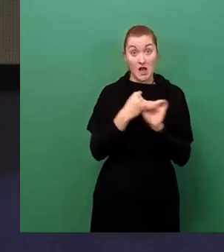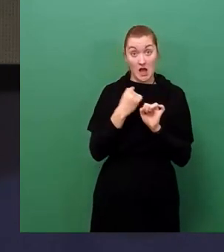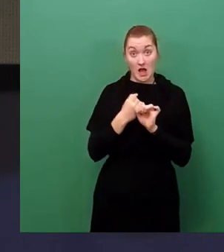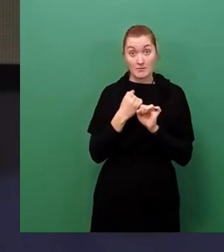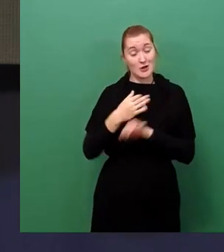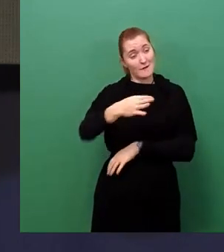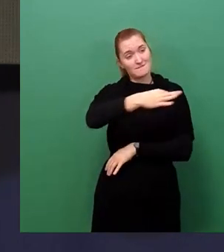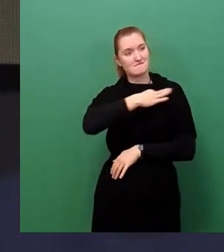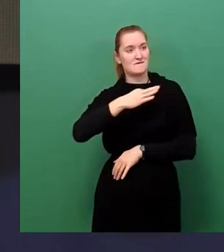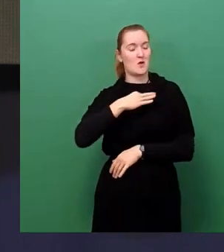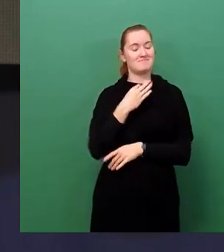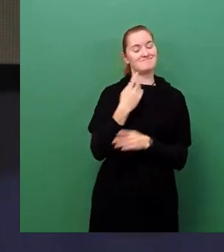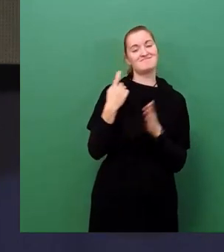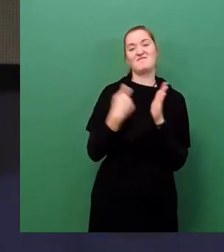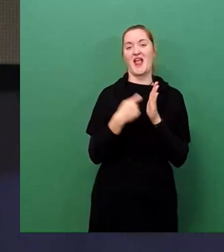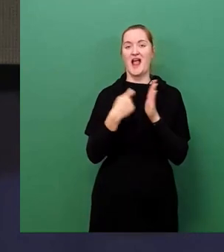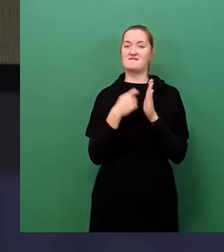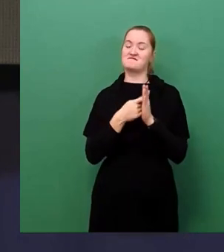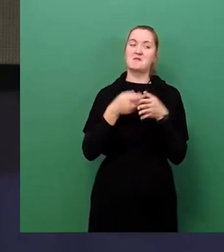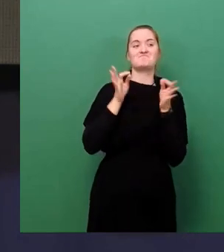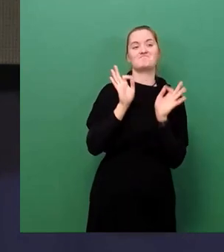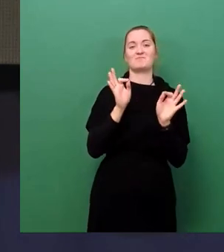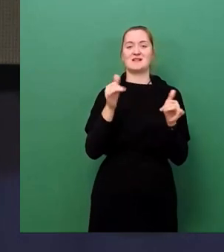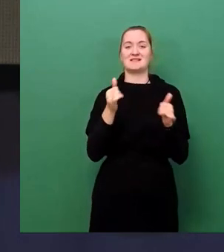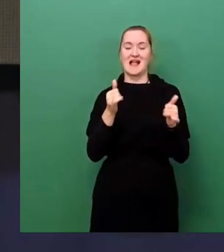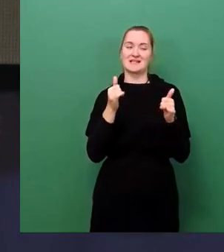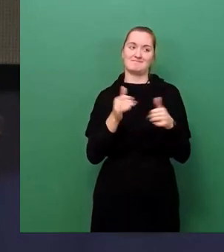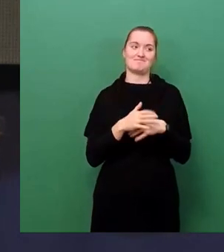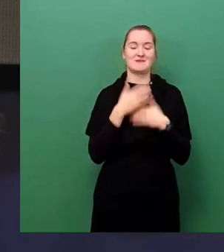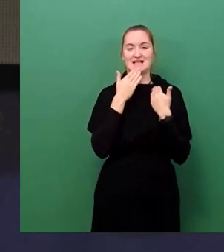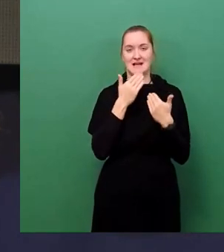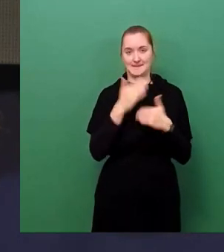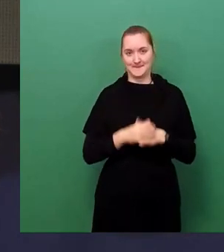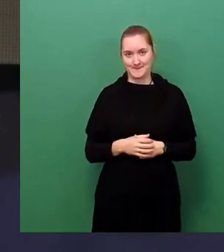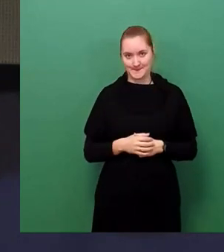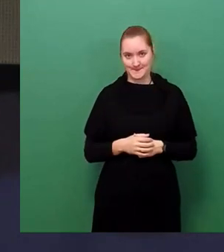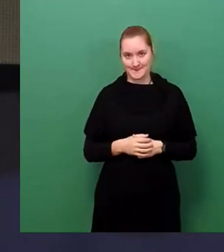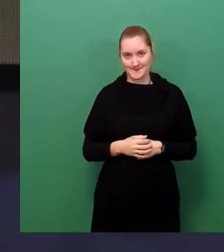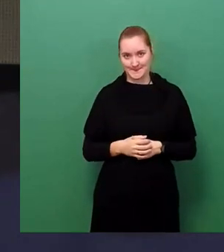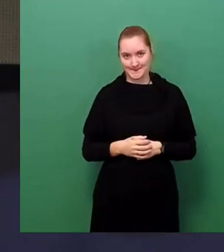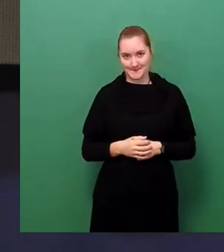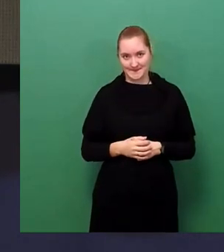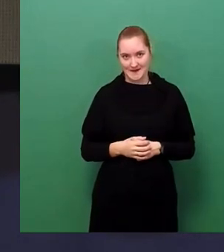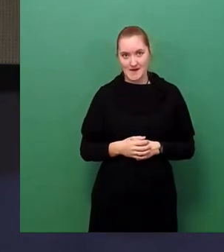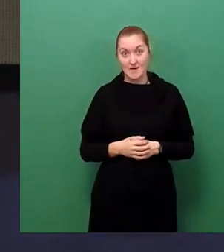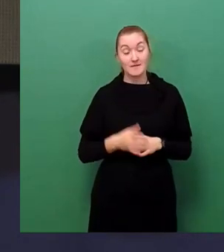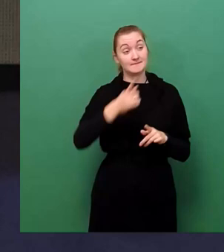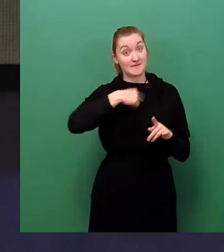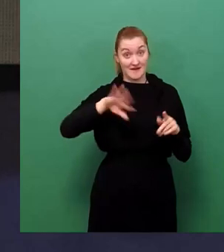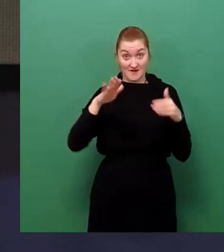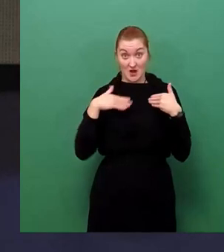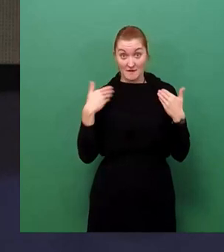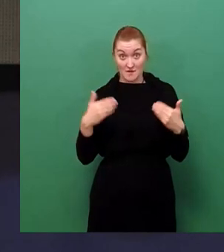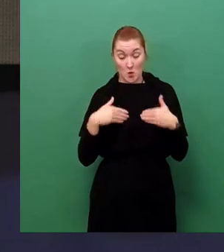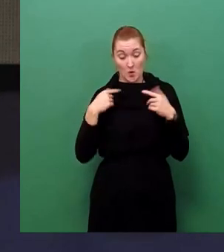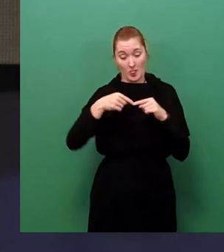gemeinschaftliche Leben. Haben Sie vielen Dank dafür. Wir freuen uns auf ein gelingendes Ehrenamt